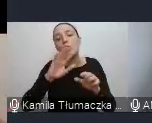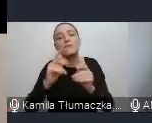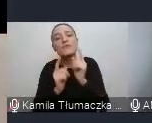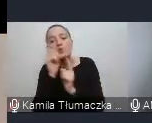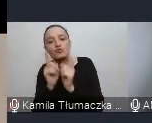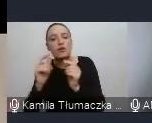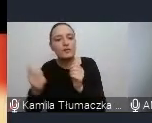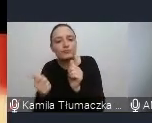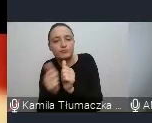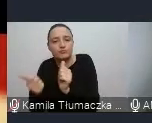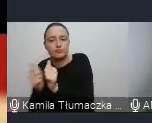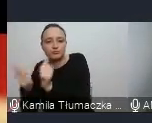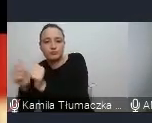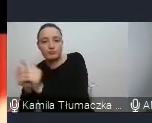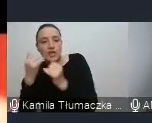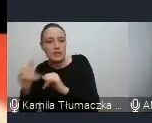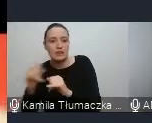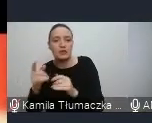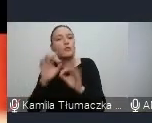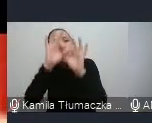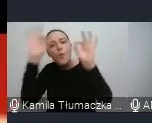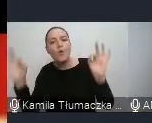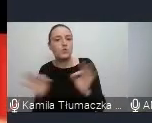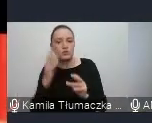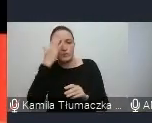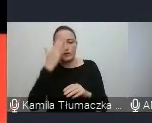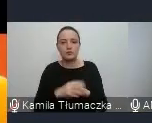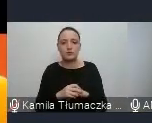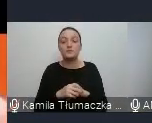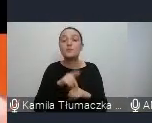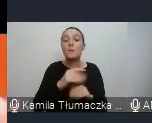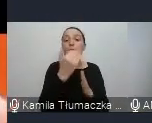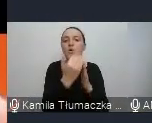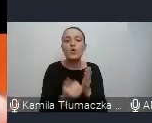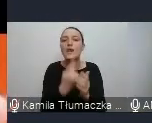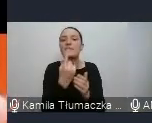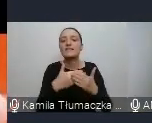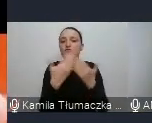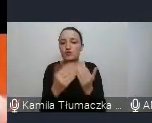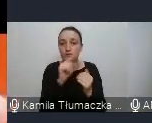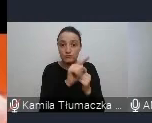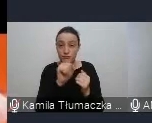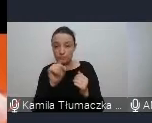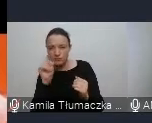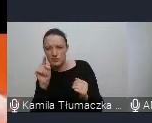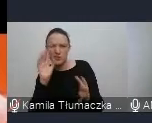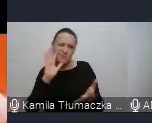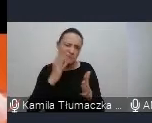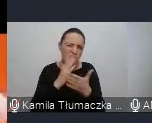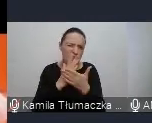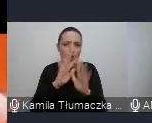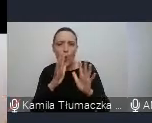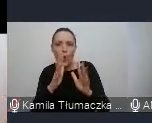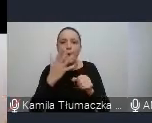To jest program, który dziecko realizuje w ciągu jednego dnia. Średnio zawiera on około 50 programów edukacyjnych.